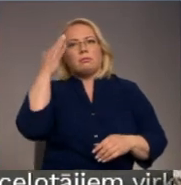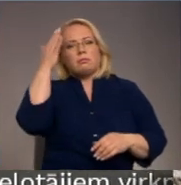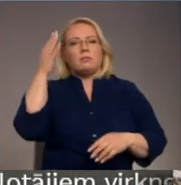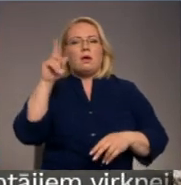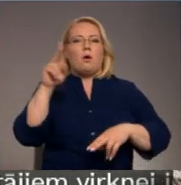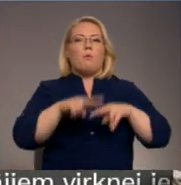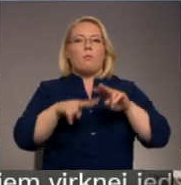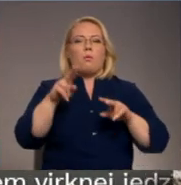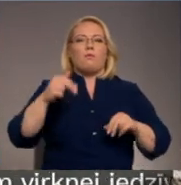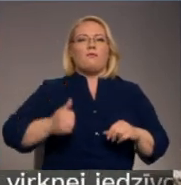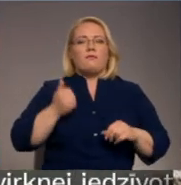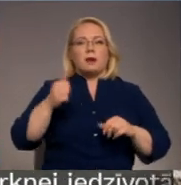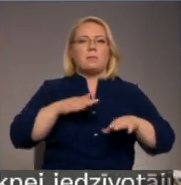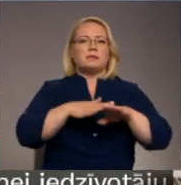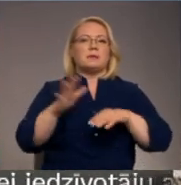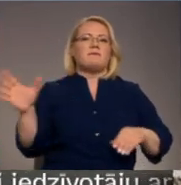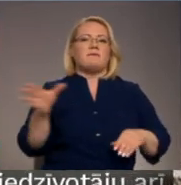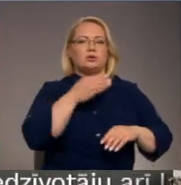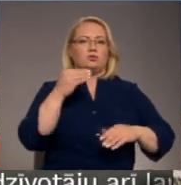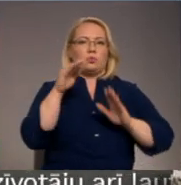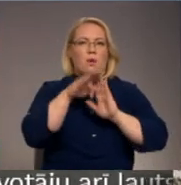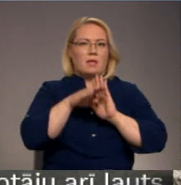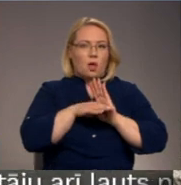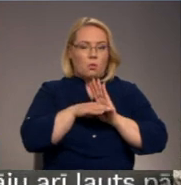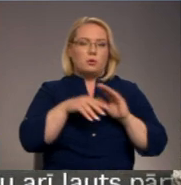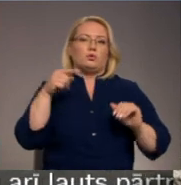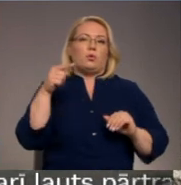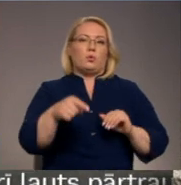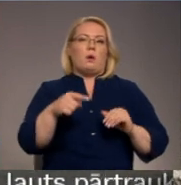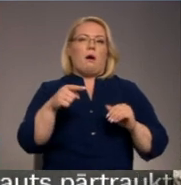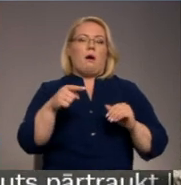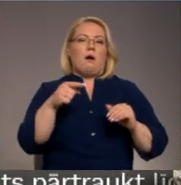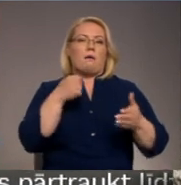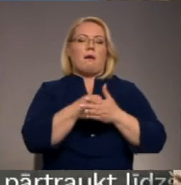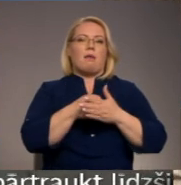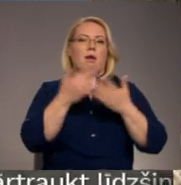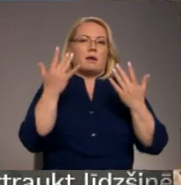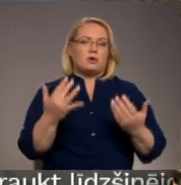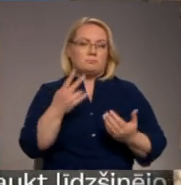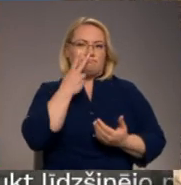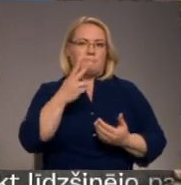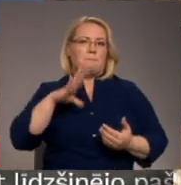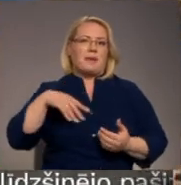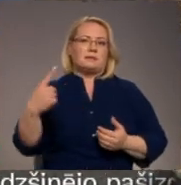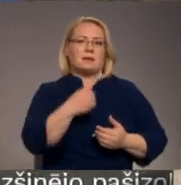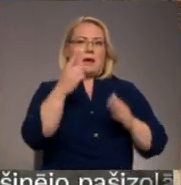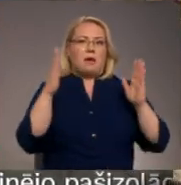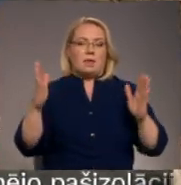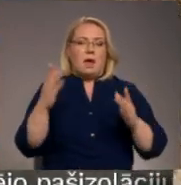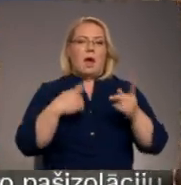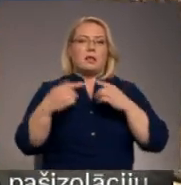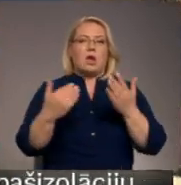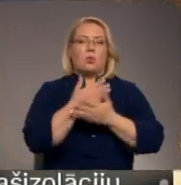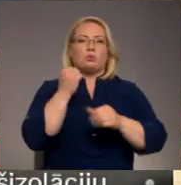izpildījis visu noteikumus, un to rezultātu mēs redzēsim varbūt pēc gada. Papiskanāla atjaunošanas darbi